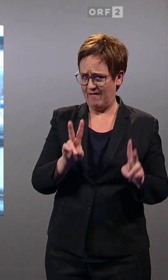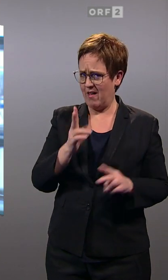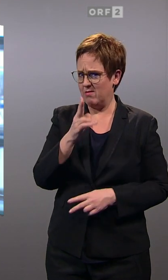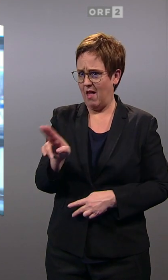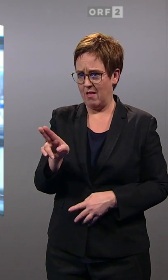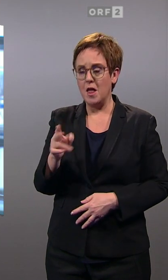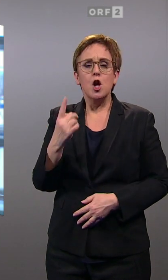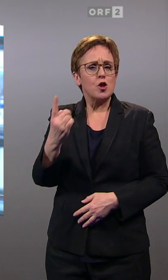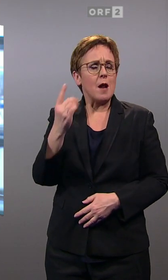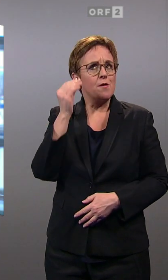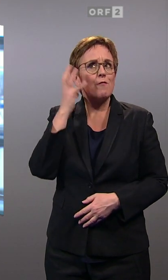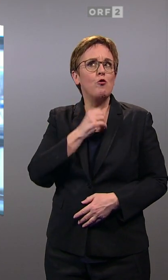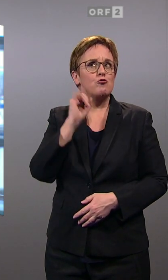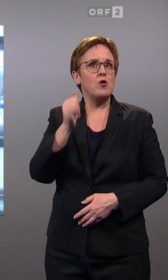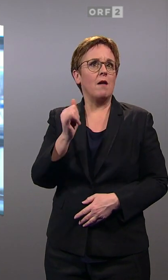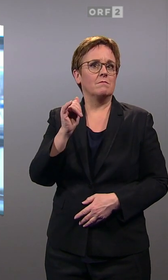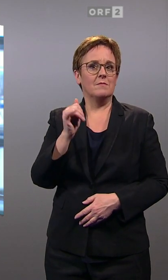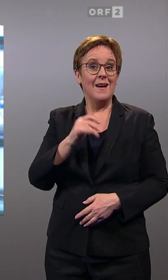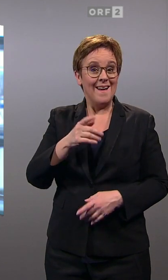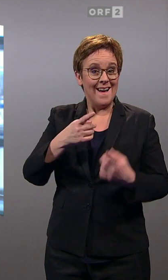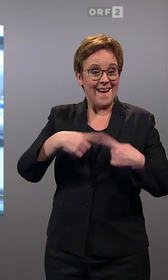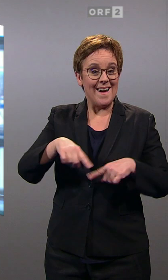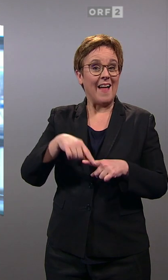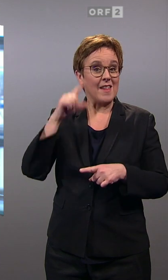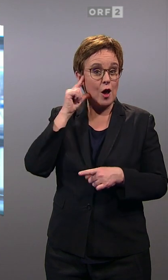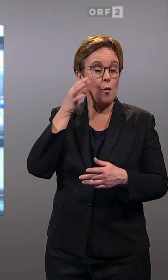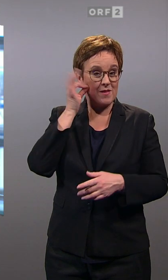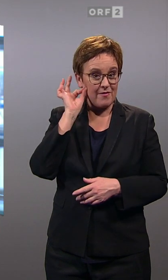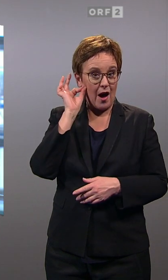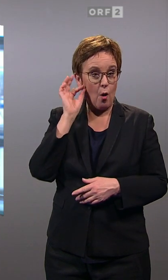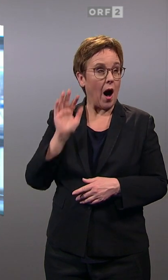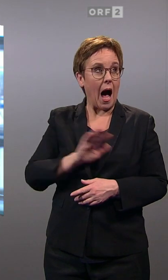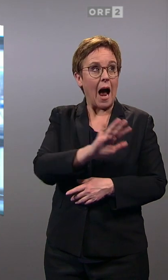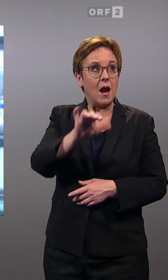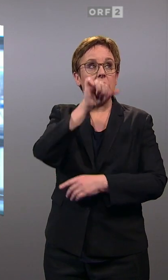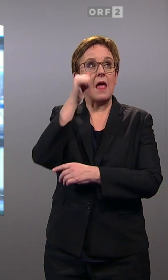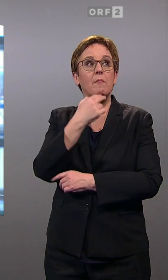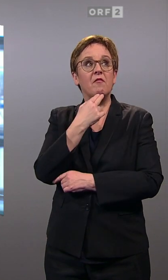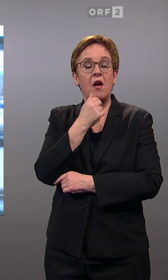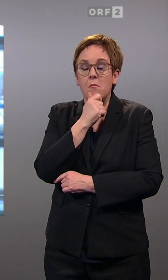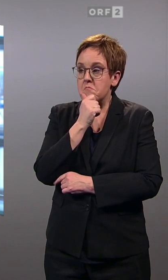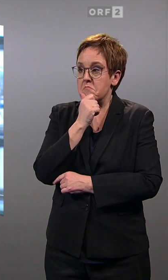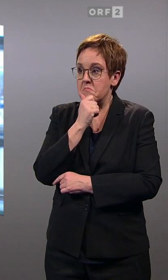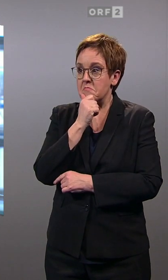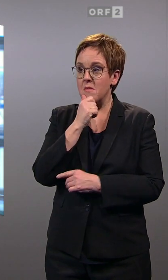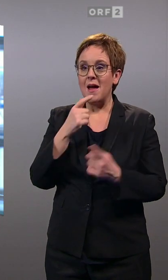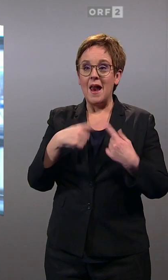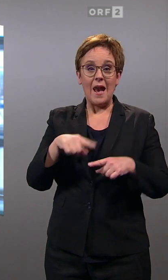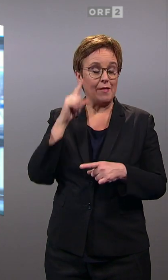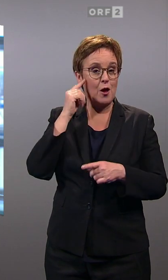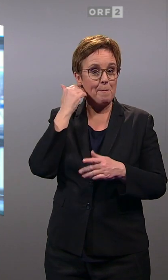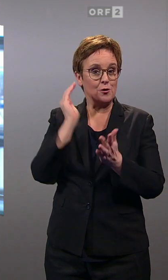wie sie es sich selbst wünschen würden. Nicht einmal die Landeshauptfrau fällt jedem sofort ein. Beispielsweise beim Landeshauptmann